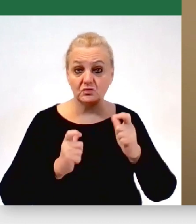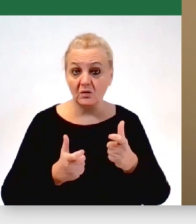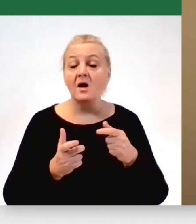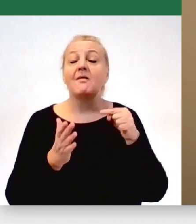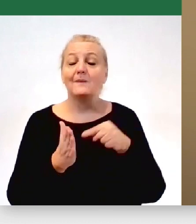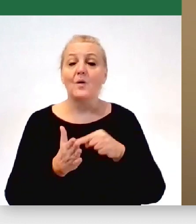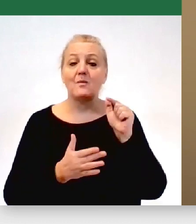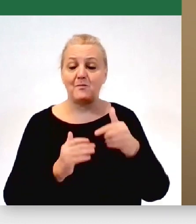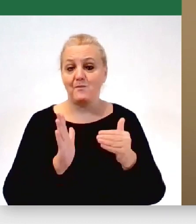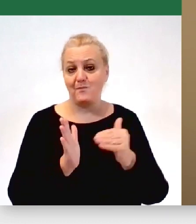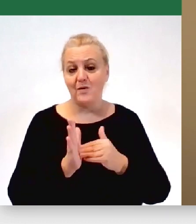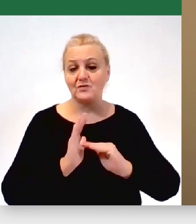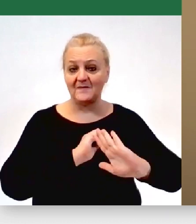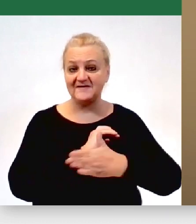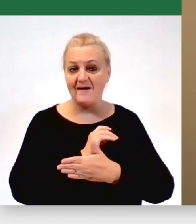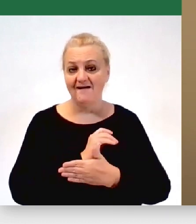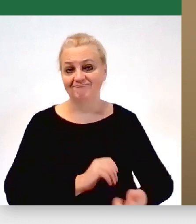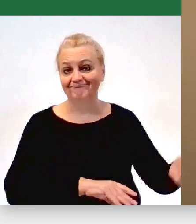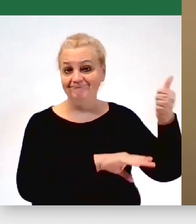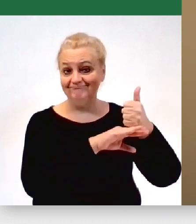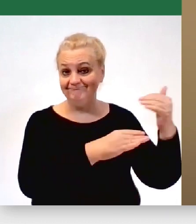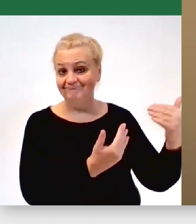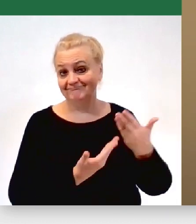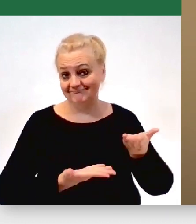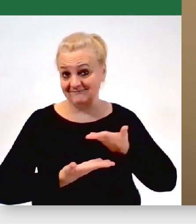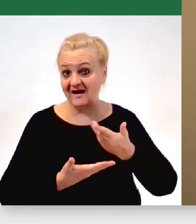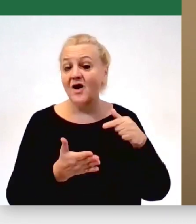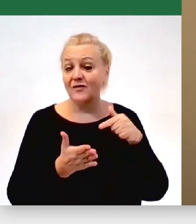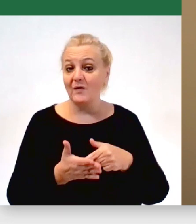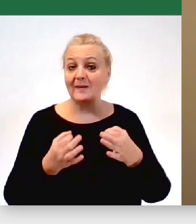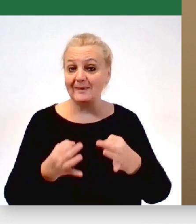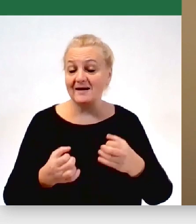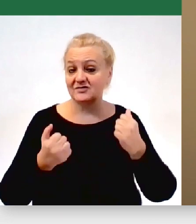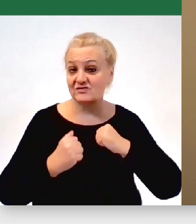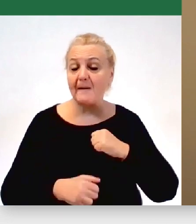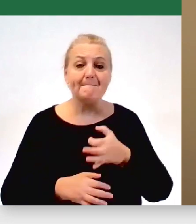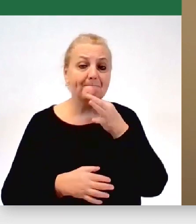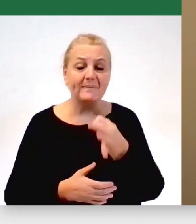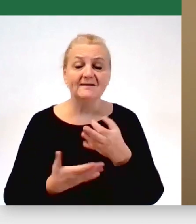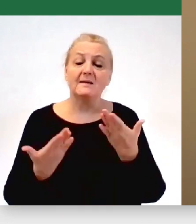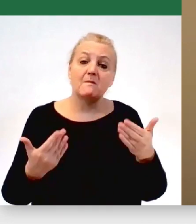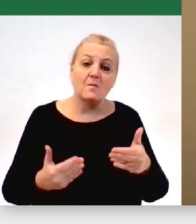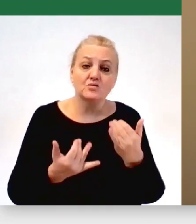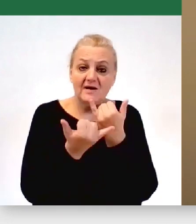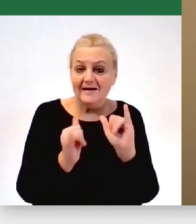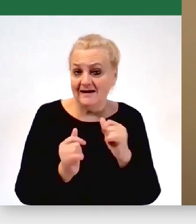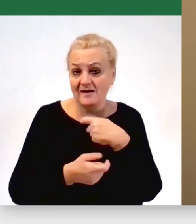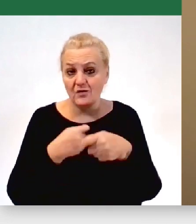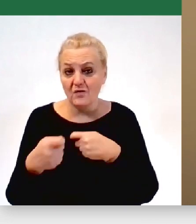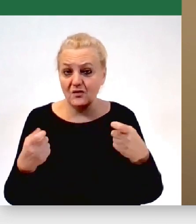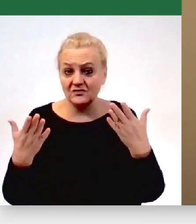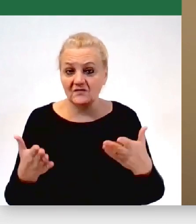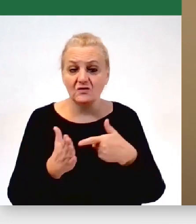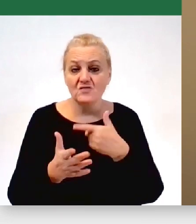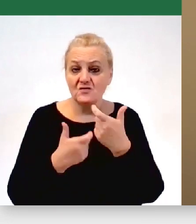wsparcia z góry. No i to jest tak naprawdę coś, na co teraz oczekujemy. Pytanie brzmi, czy nie ma innych rozwiązań, które mogłyby coś z tym